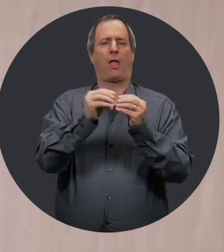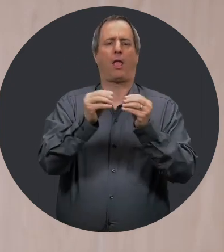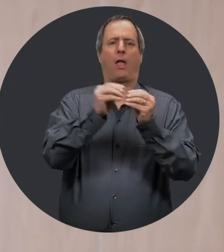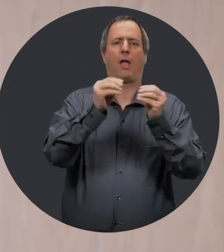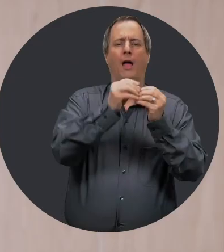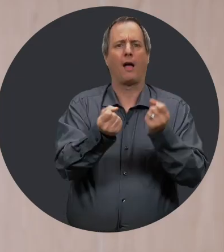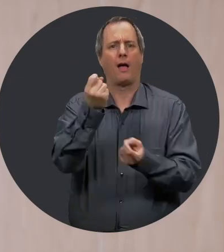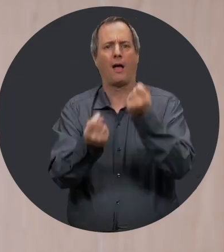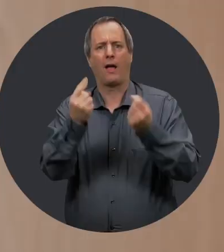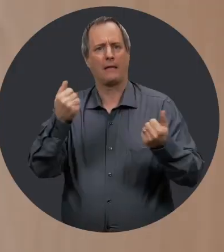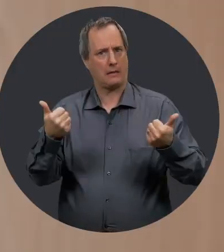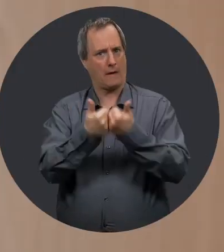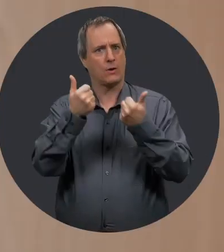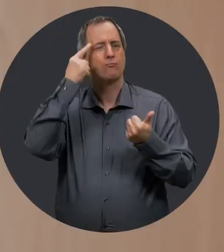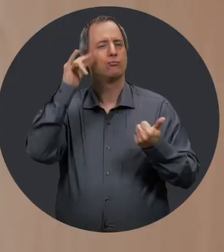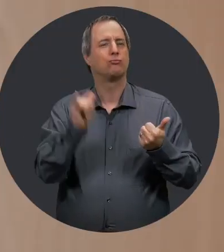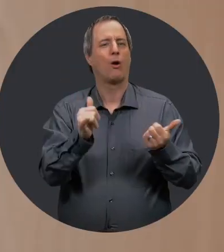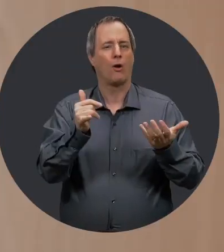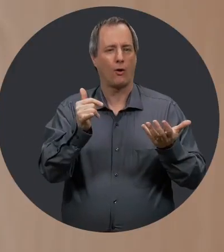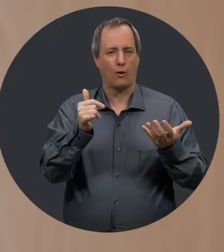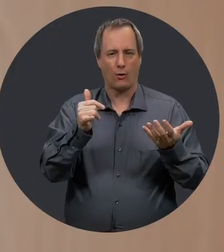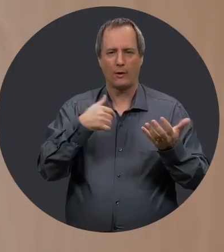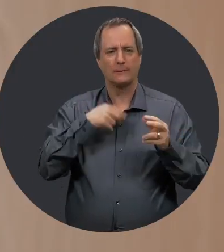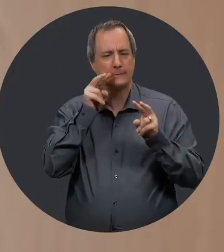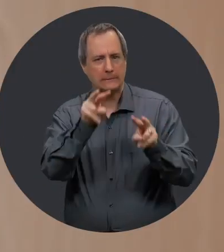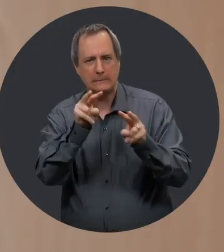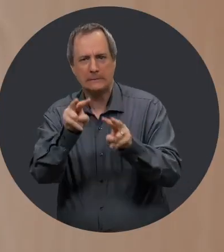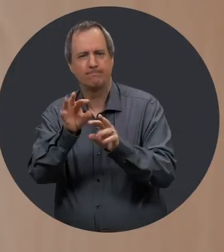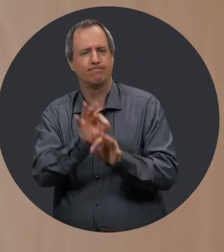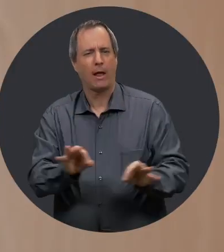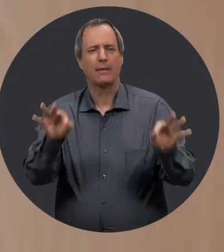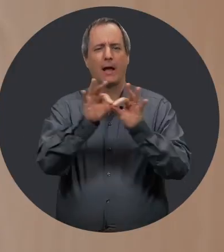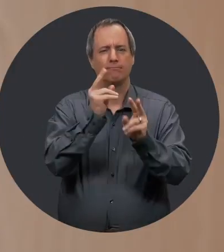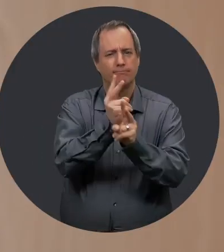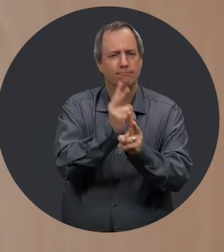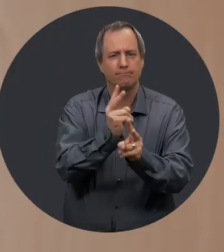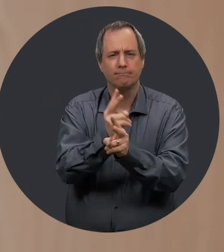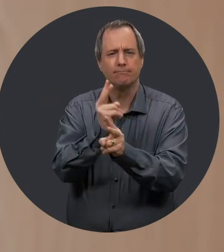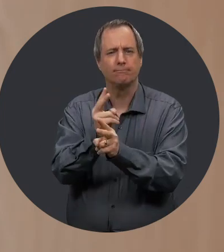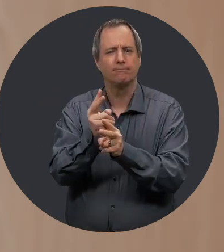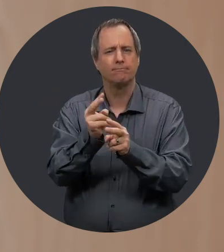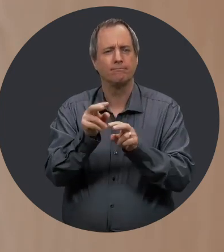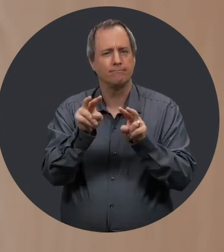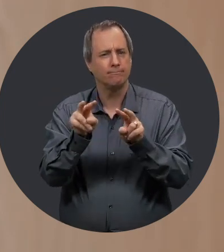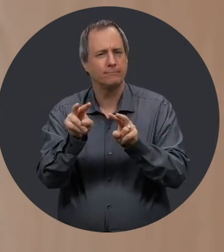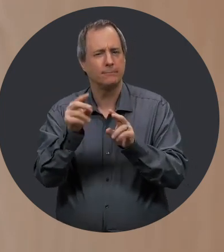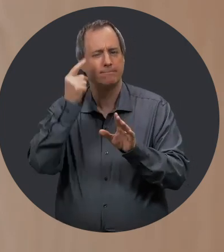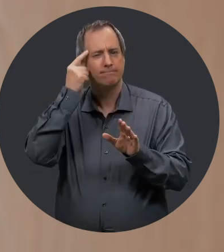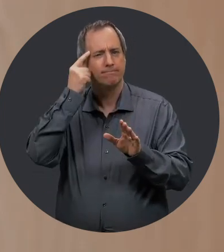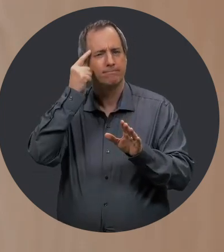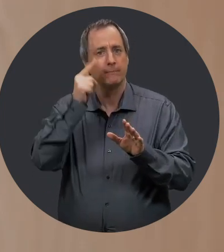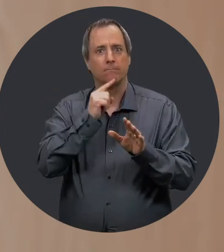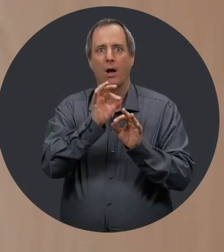de défis supplémentaires. C'est pourquoi chaque geste posé à leur attention en pareilles circonstances